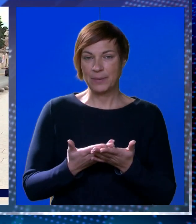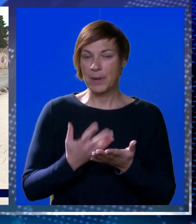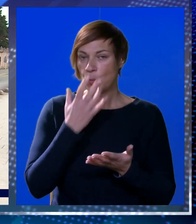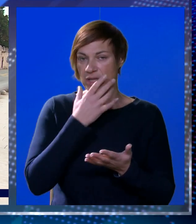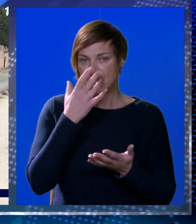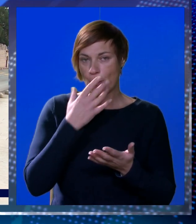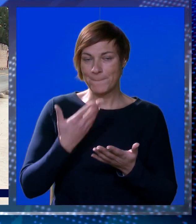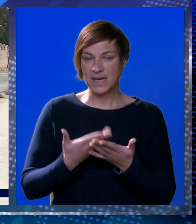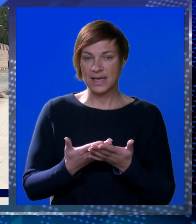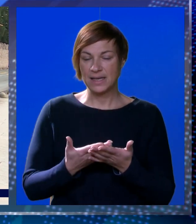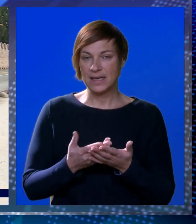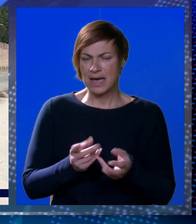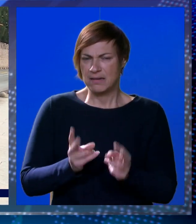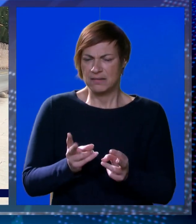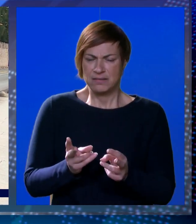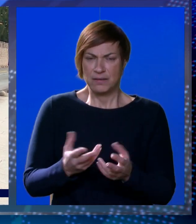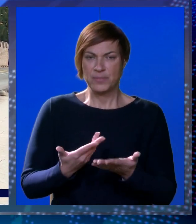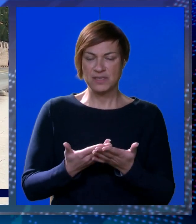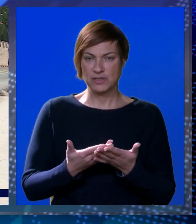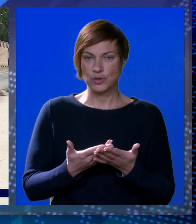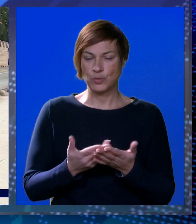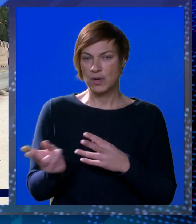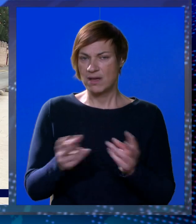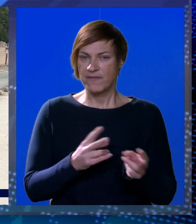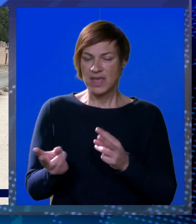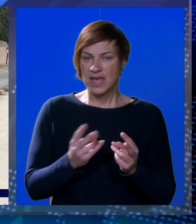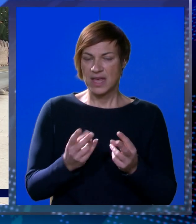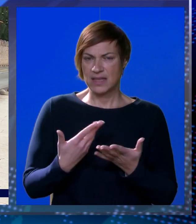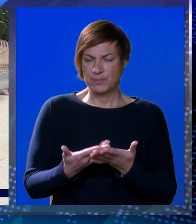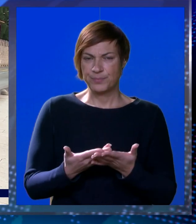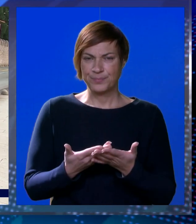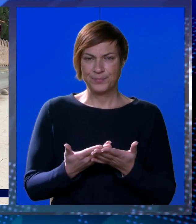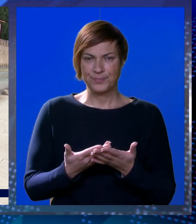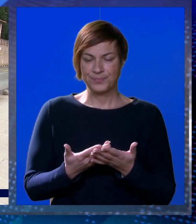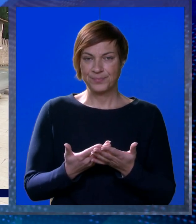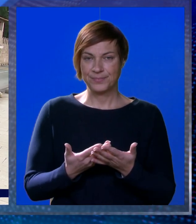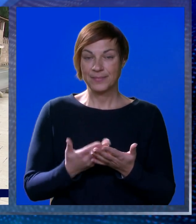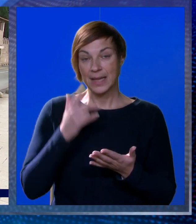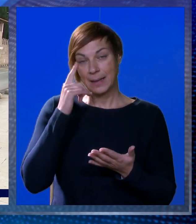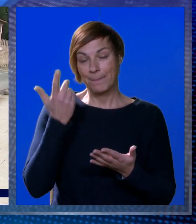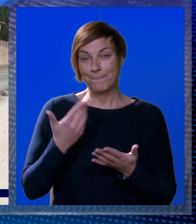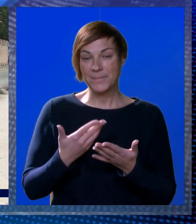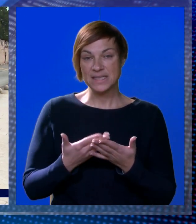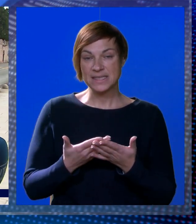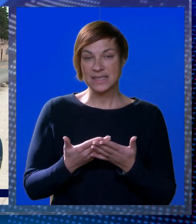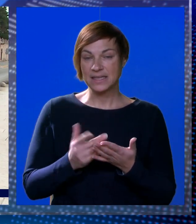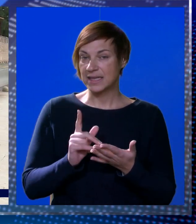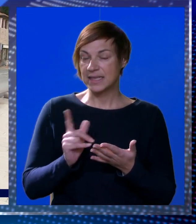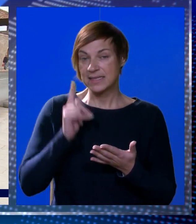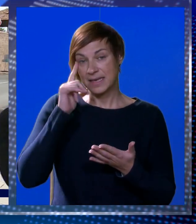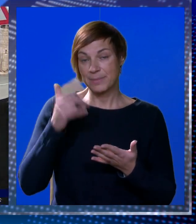da bude toplije, a ne da se mrznu. Vjetar puše pod njima. Mislite da